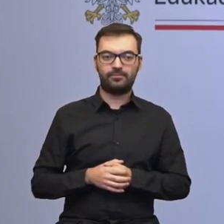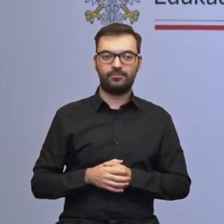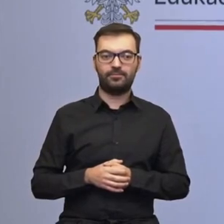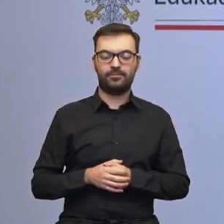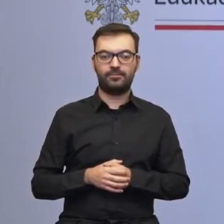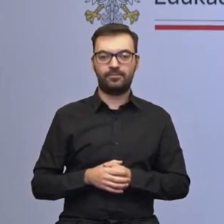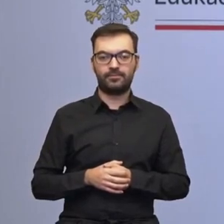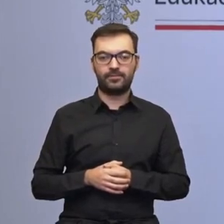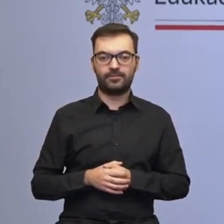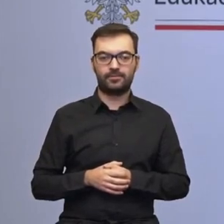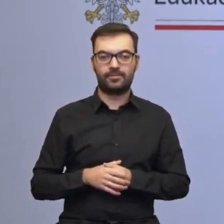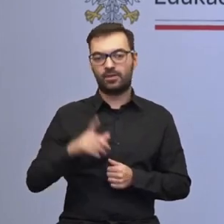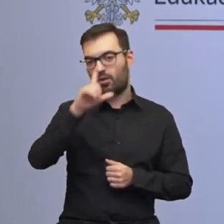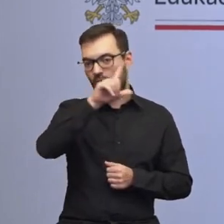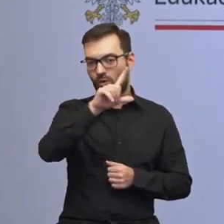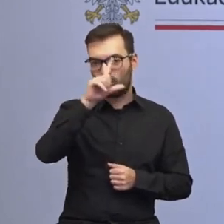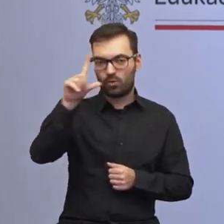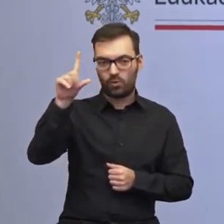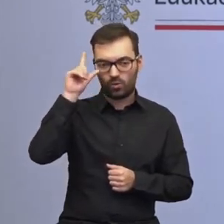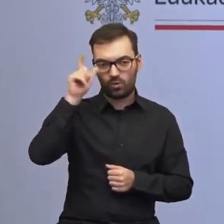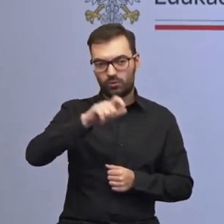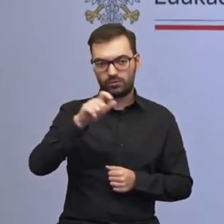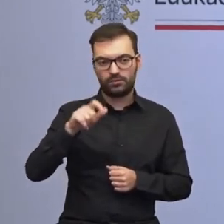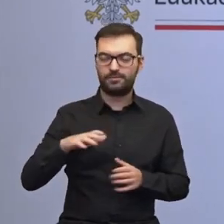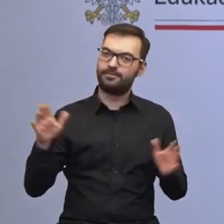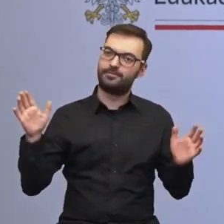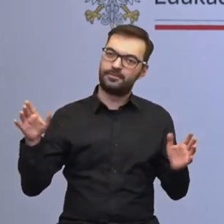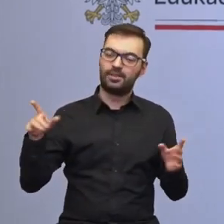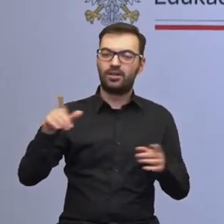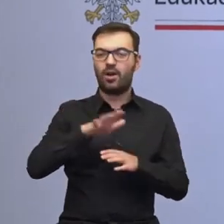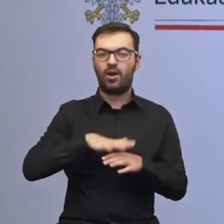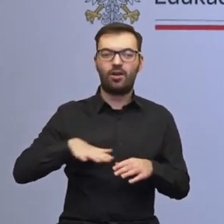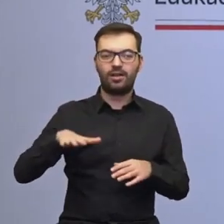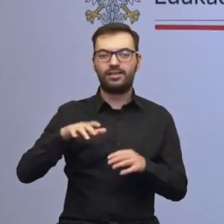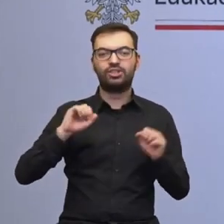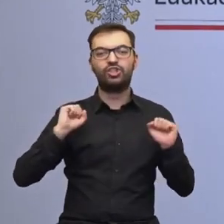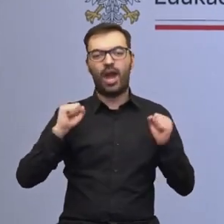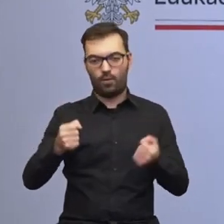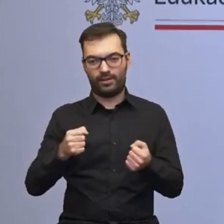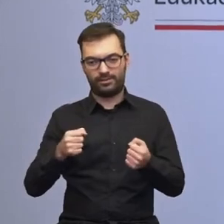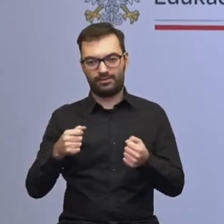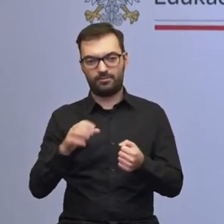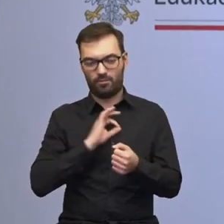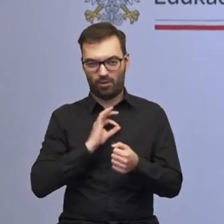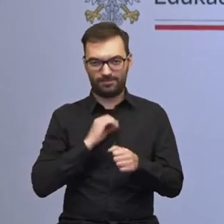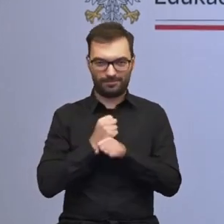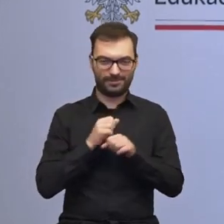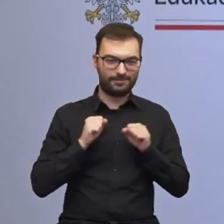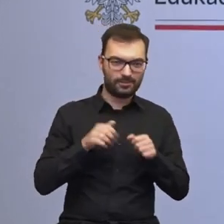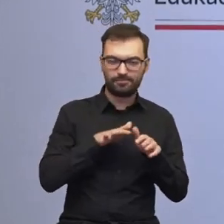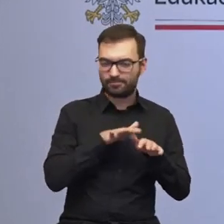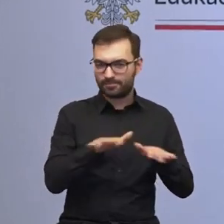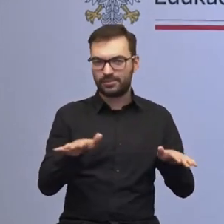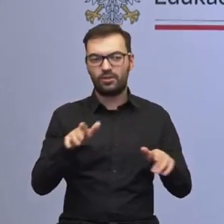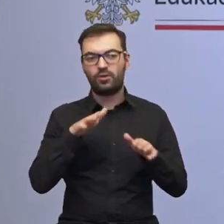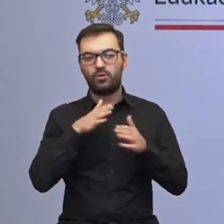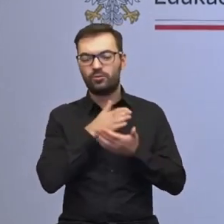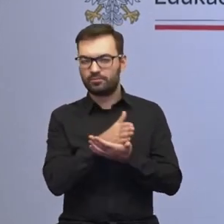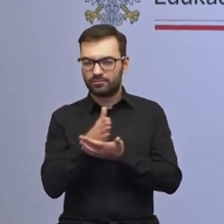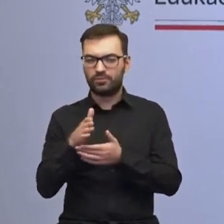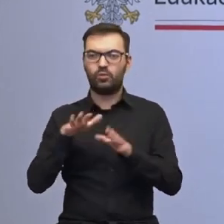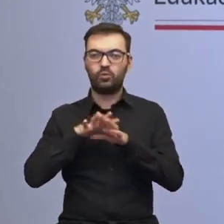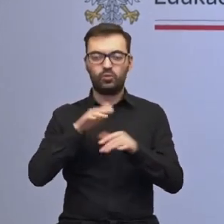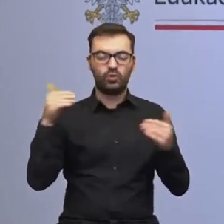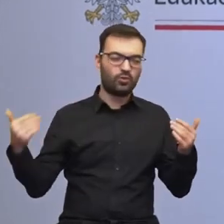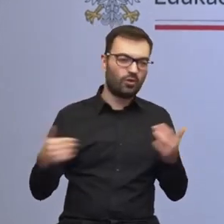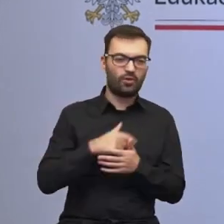ludzi, których poznałam, obszar to jest złe słowo, obszar działań, w które wchodzę i mnóstwo ludzi nowych, których